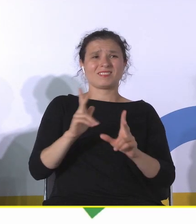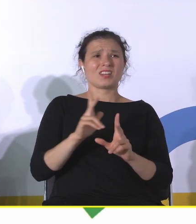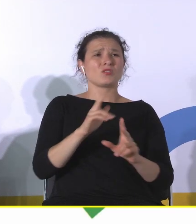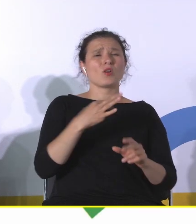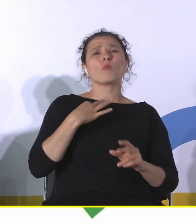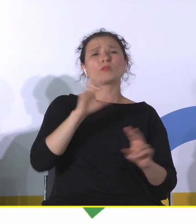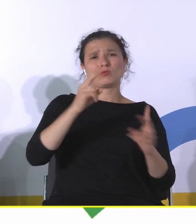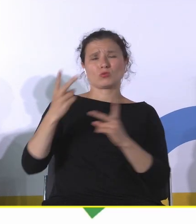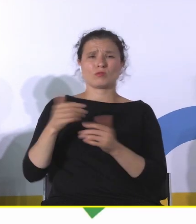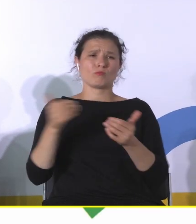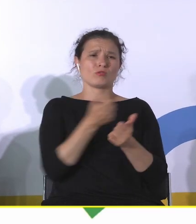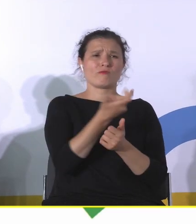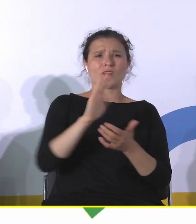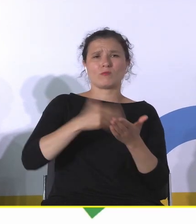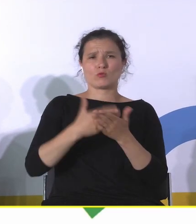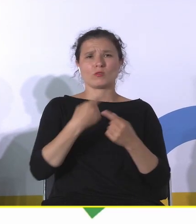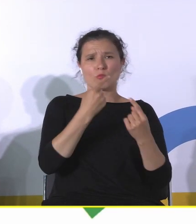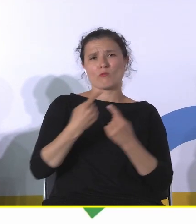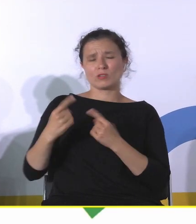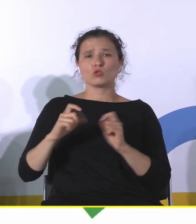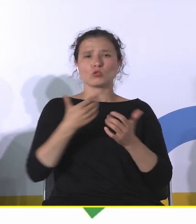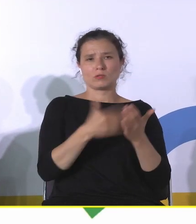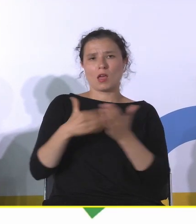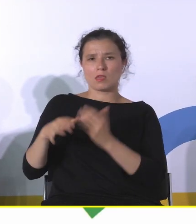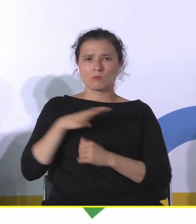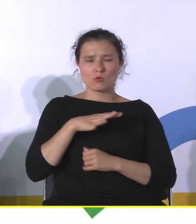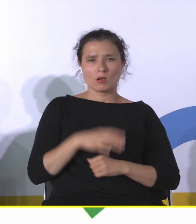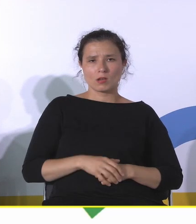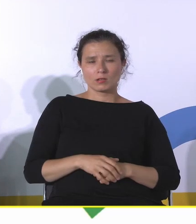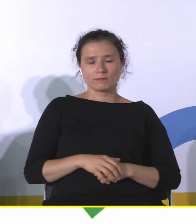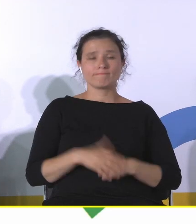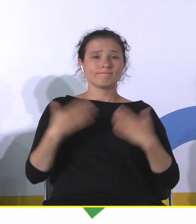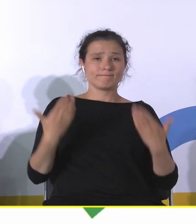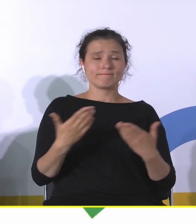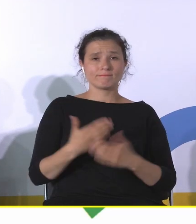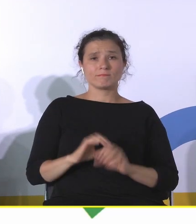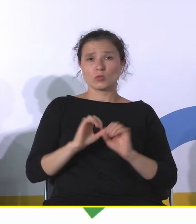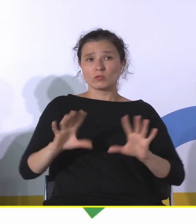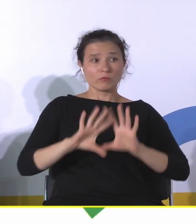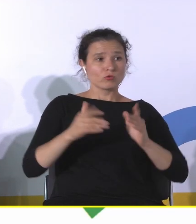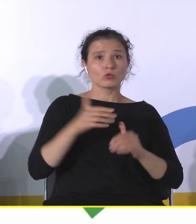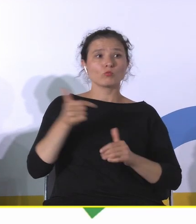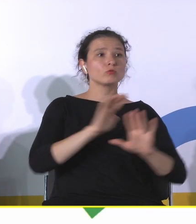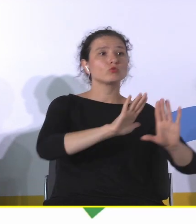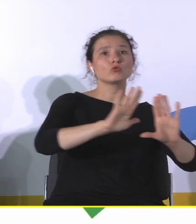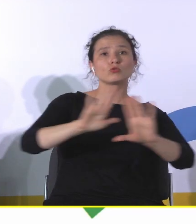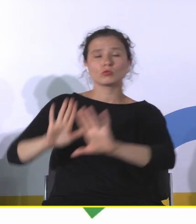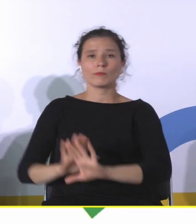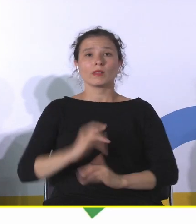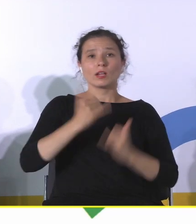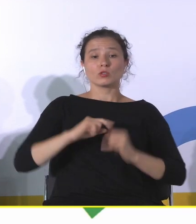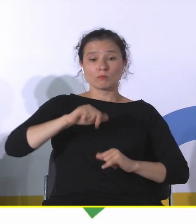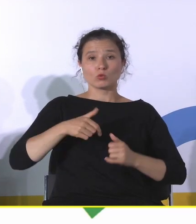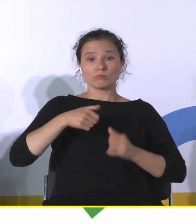podać wiele przykładów, co straciliśmy. Oczywiście nie wszystko musimy ochronić, ale jeżeli wyrośliśmy tu i tak